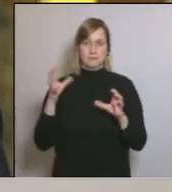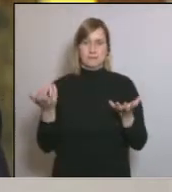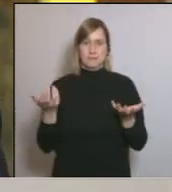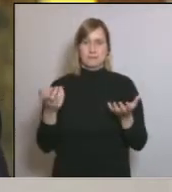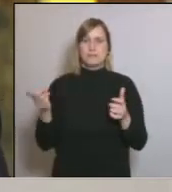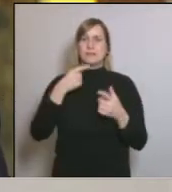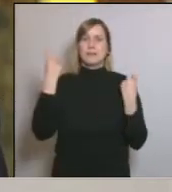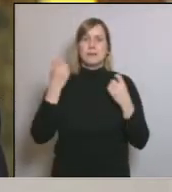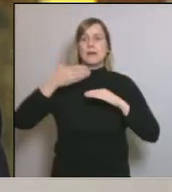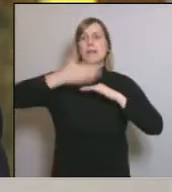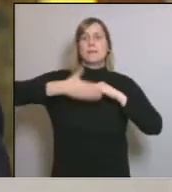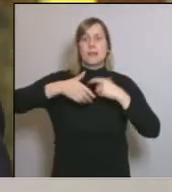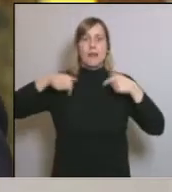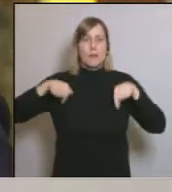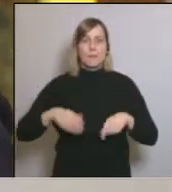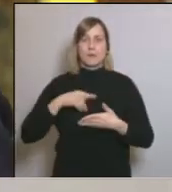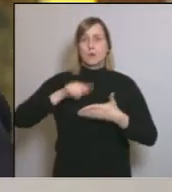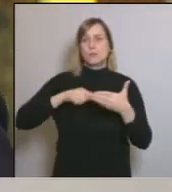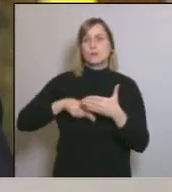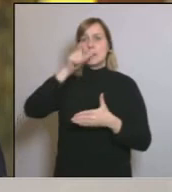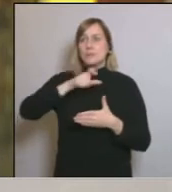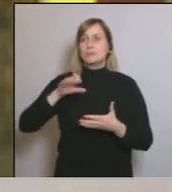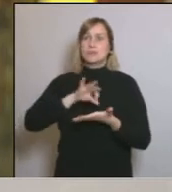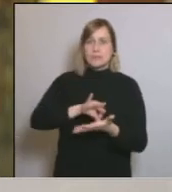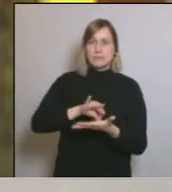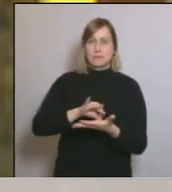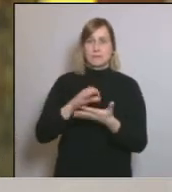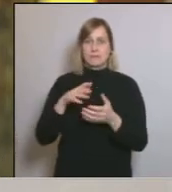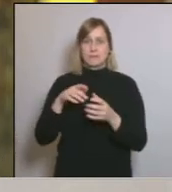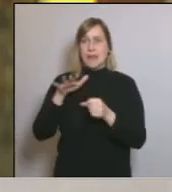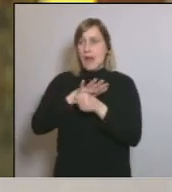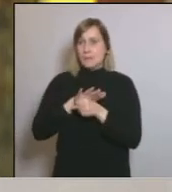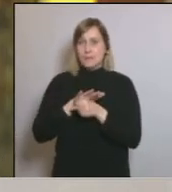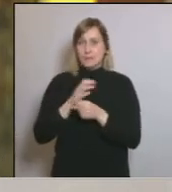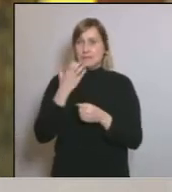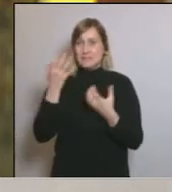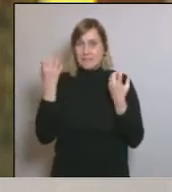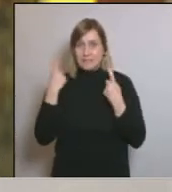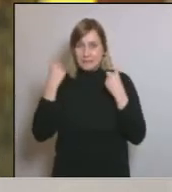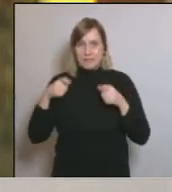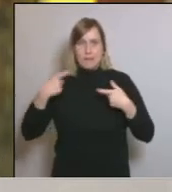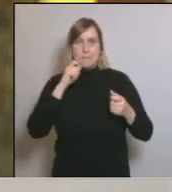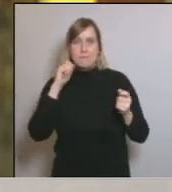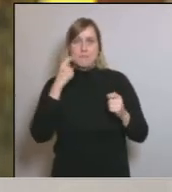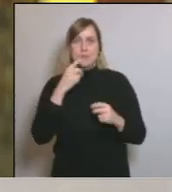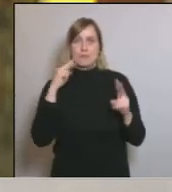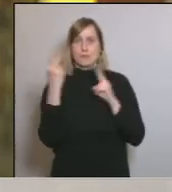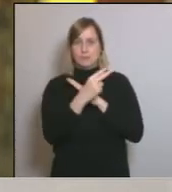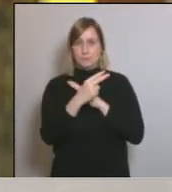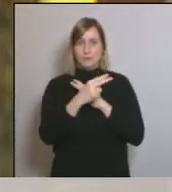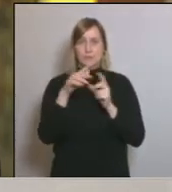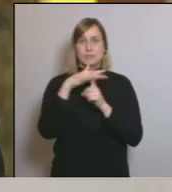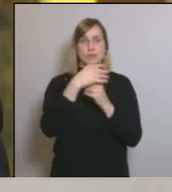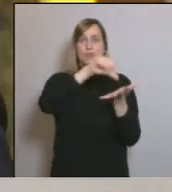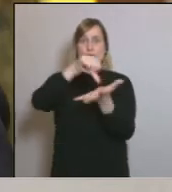les limitacions existents per a la contractació de persones i serveis en els àmbits que permetin donar millor resposta als ents locals a la crisi del